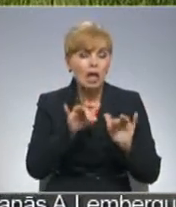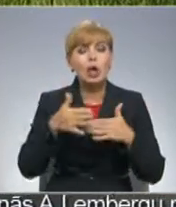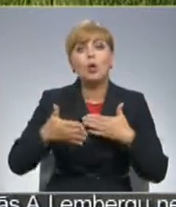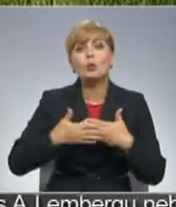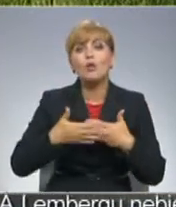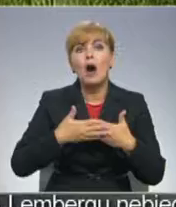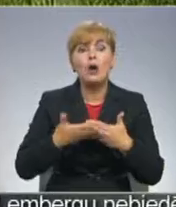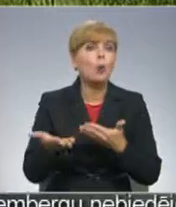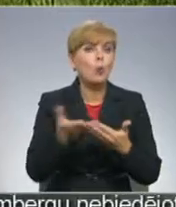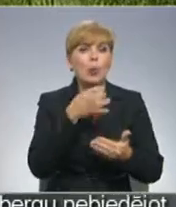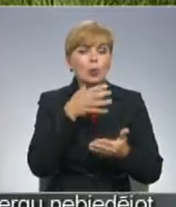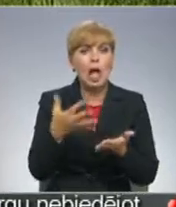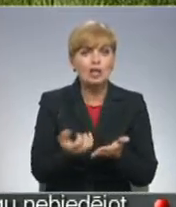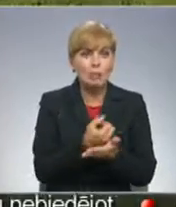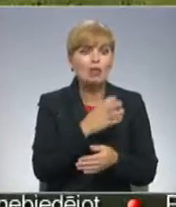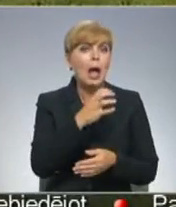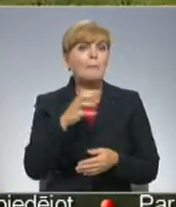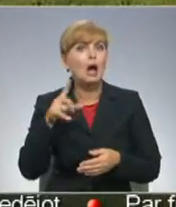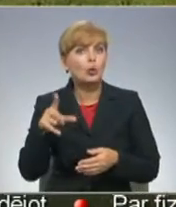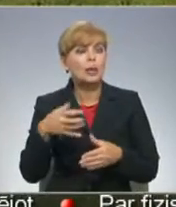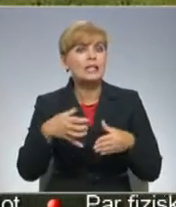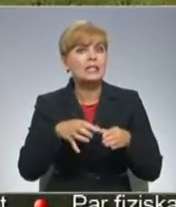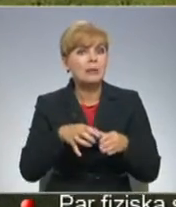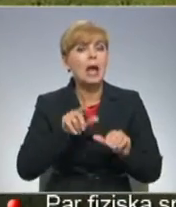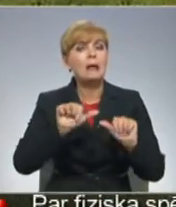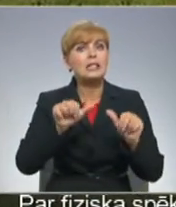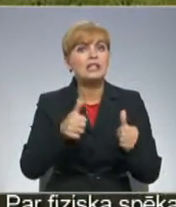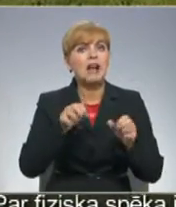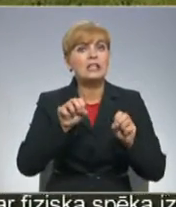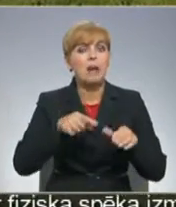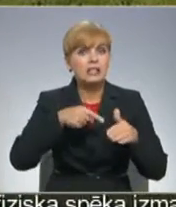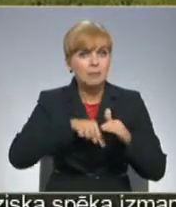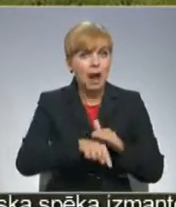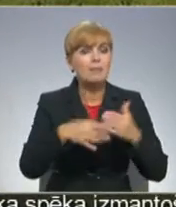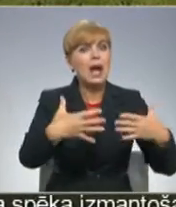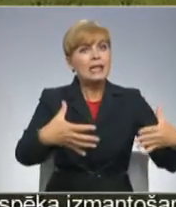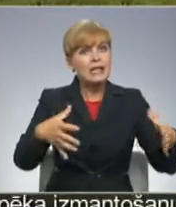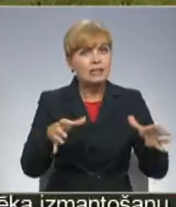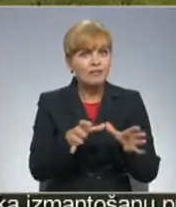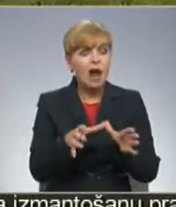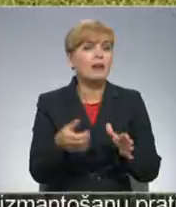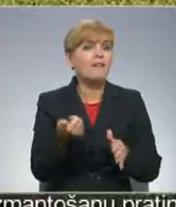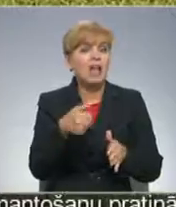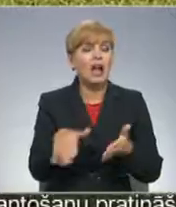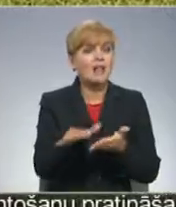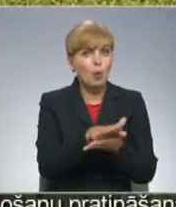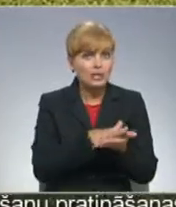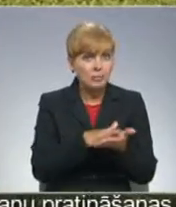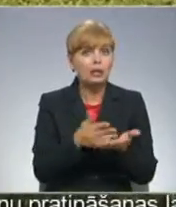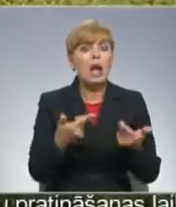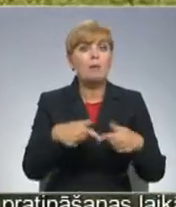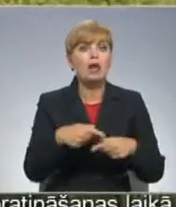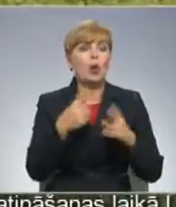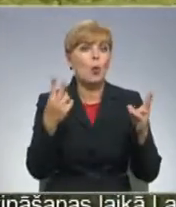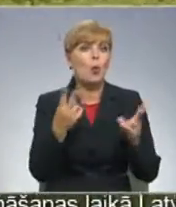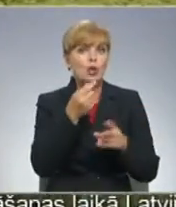ņemšanas vietas. Padoma laikā ciemā šādai vajadzībai formāli bija izveidot pagrabu veidu tvertne, kas tā arī nekad nav izmantota. Pašlaik uguns